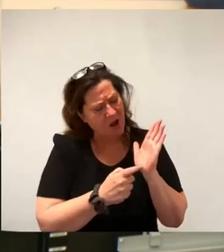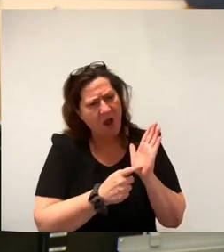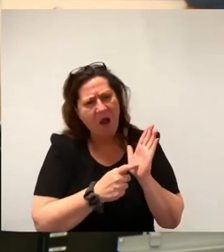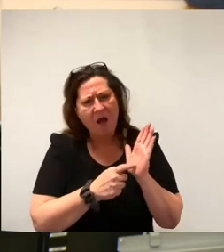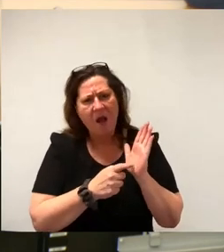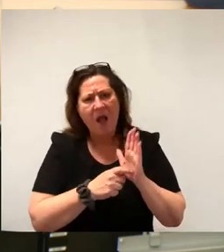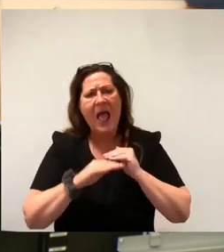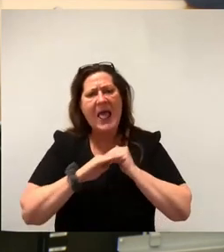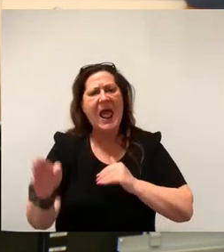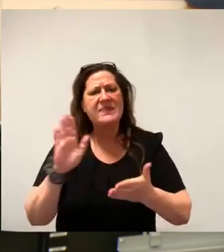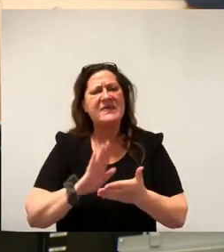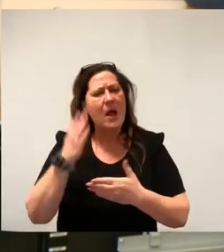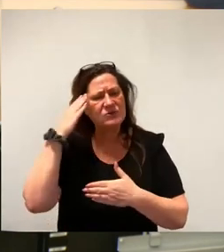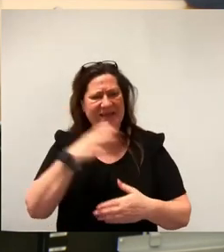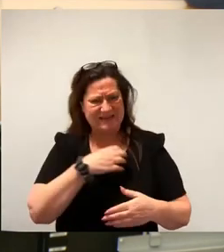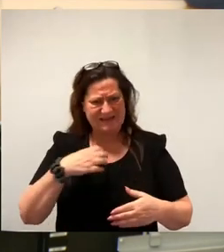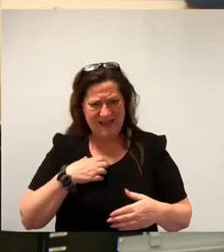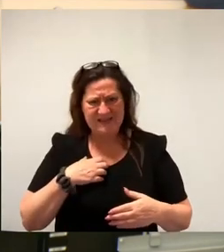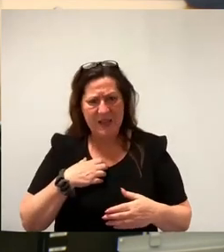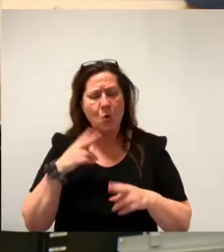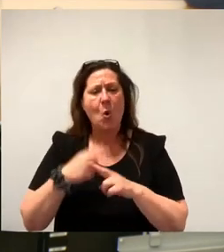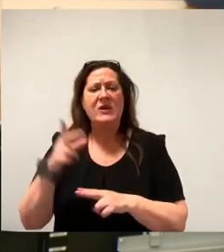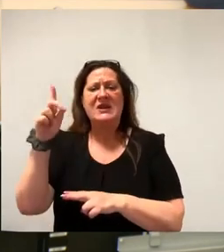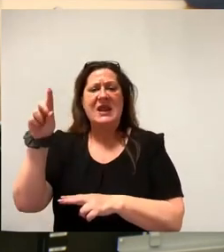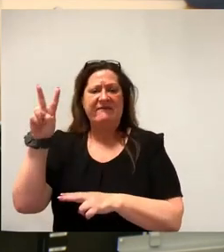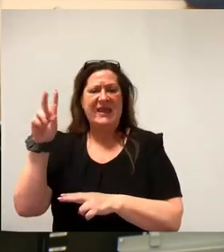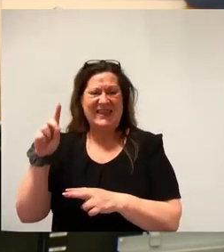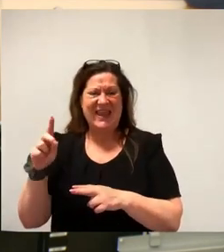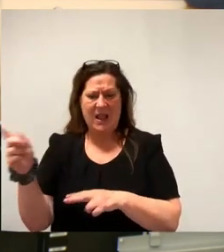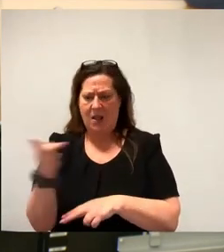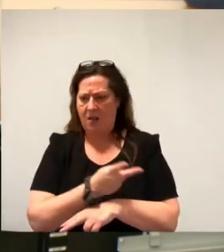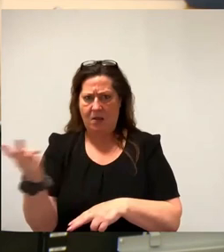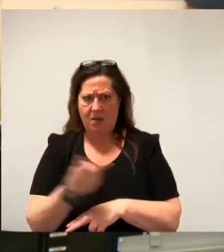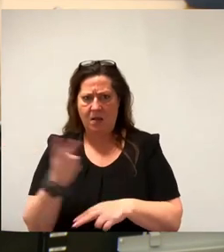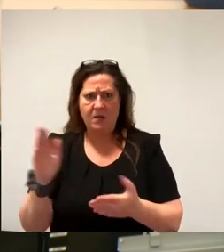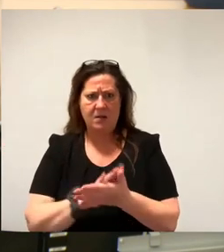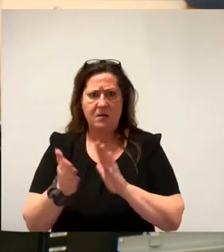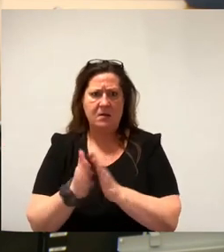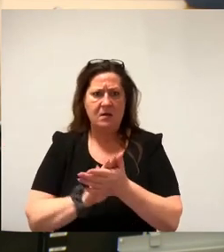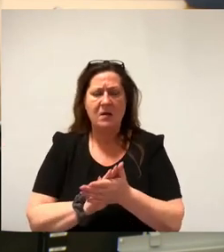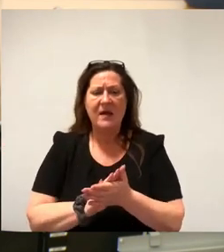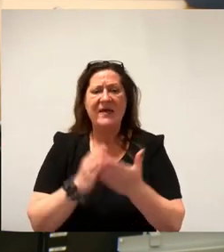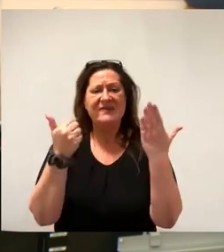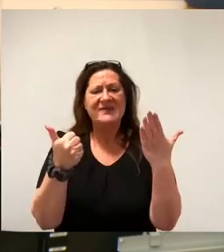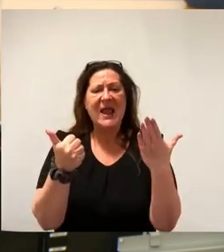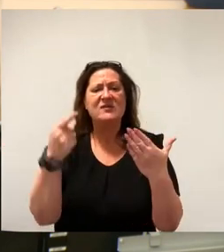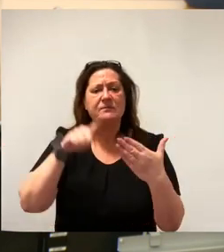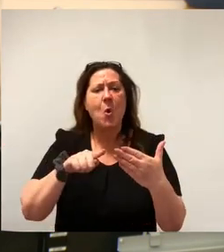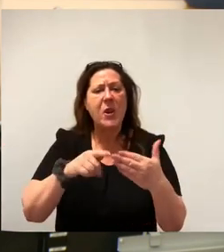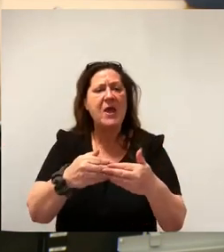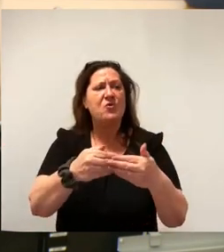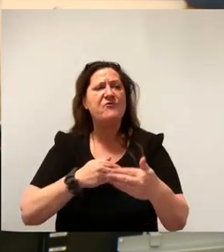Dresden und TWD diese Vereinbarung jeweils mit einer Frist von sechs Monaten zum Jahresende kündigen können. Klar ist auch,